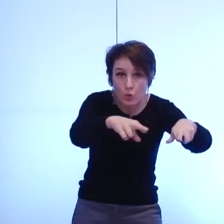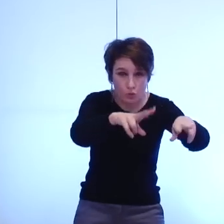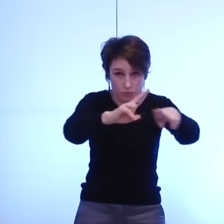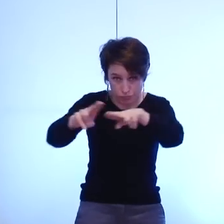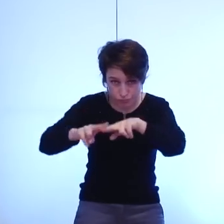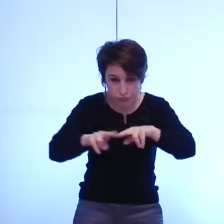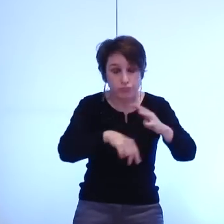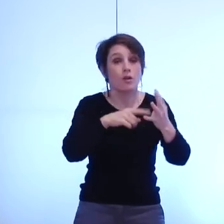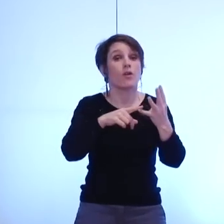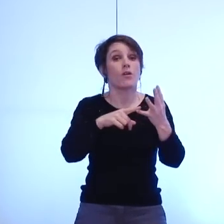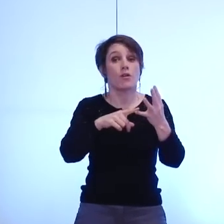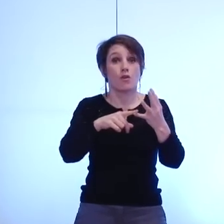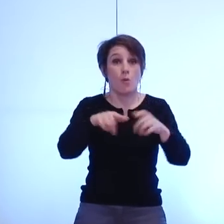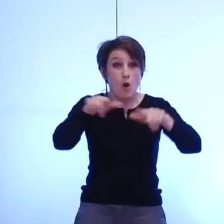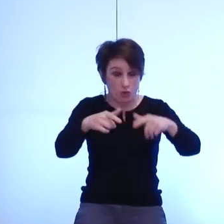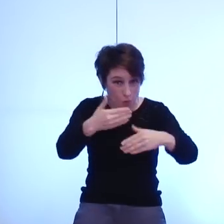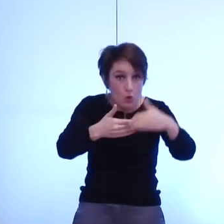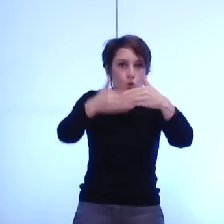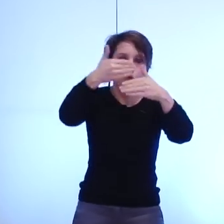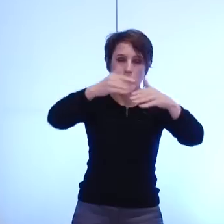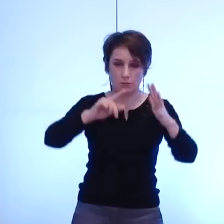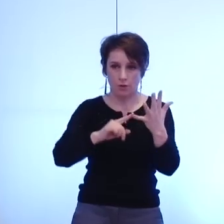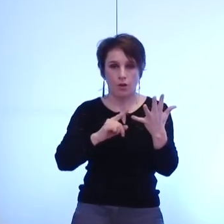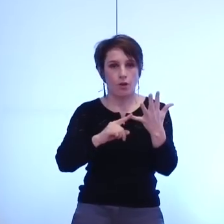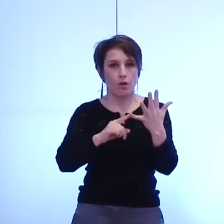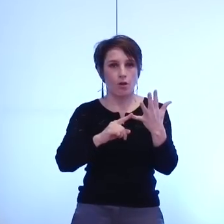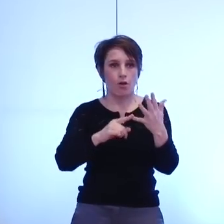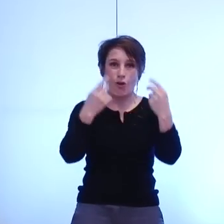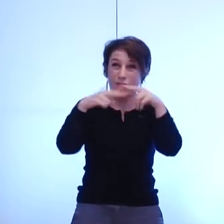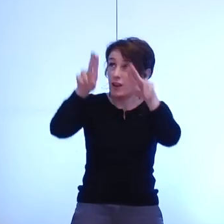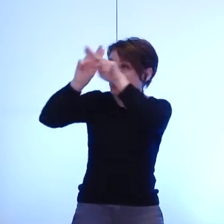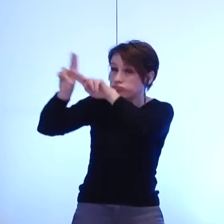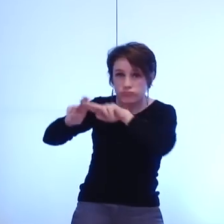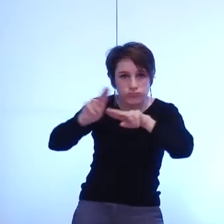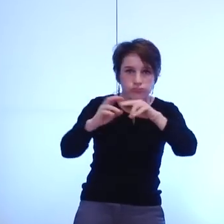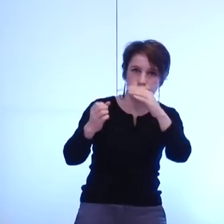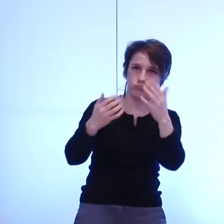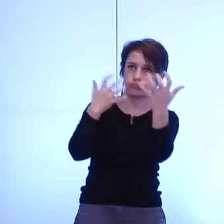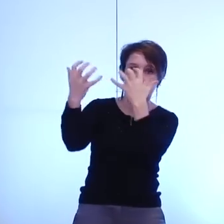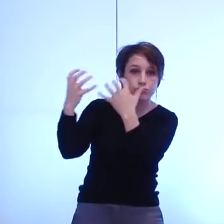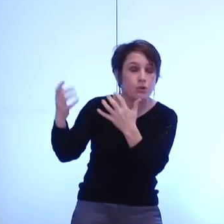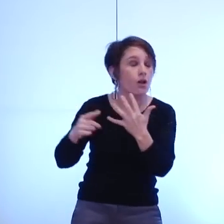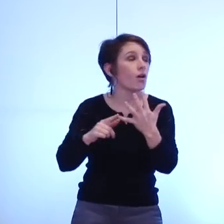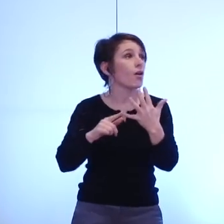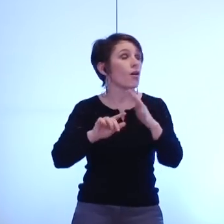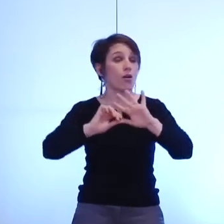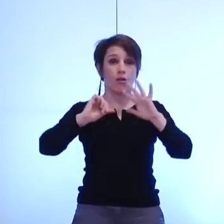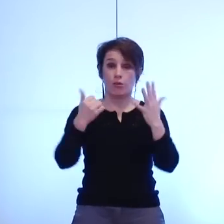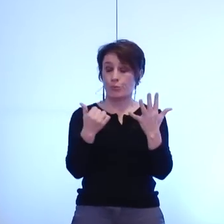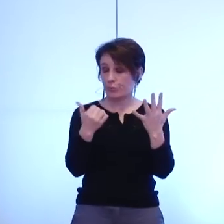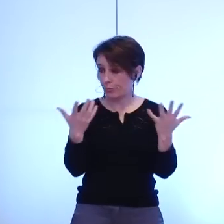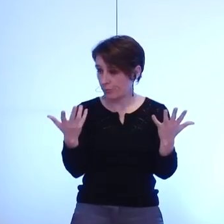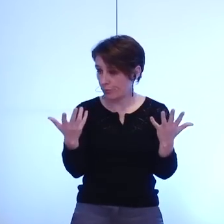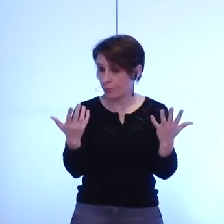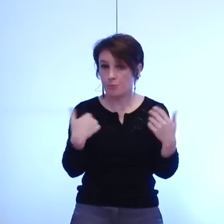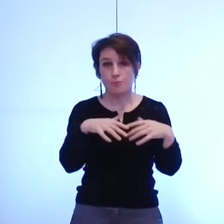bien sûr à la construction de logements à la réhabilitation urbaine nous pensons bien sûr aux politiques de